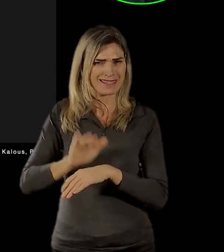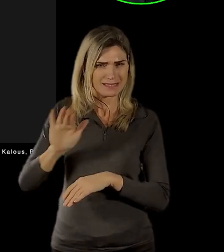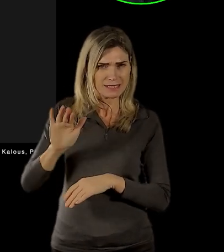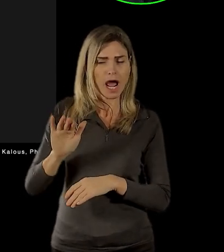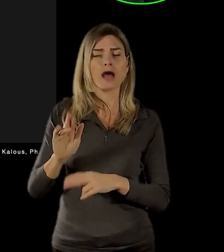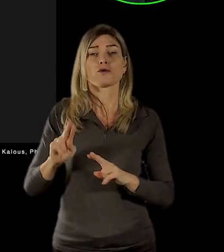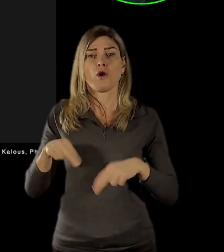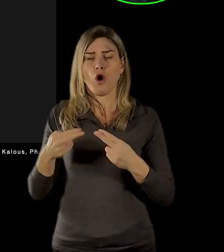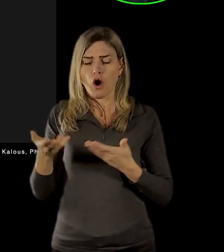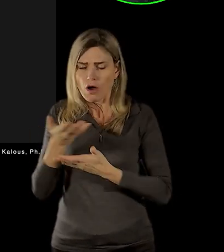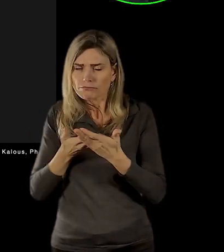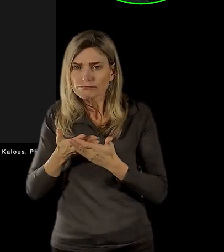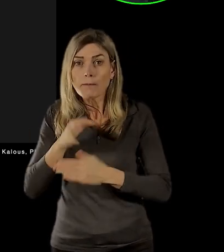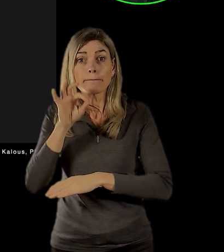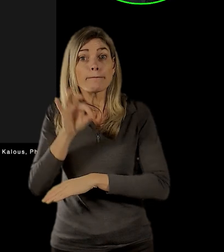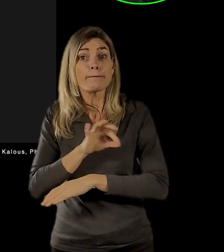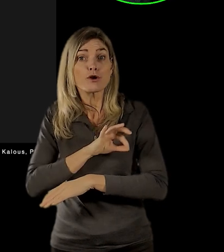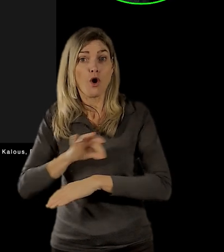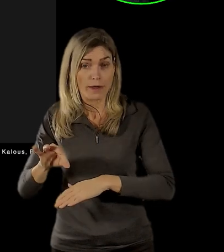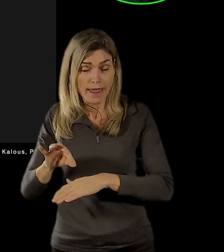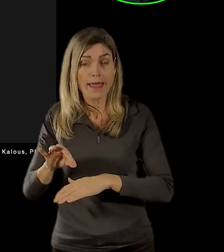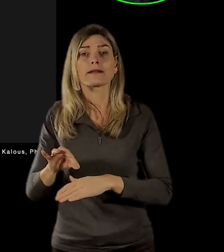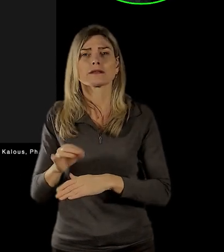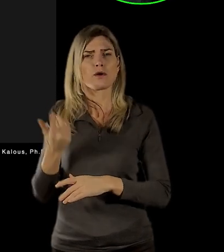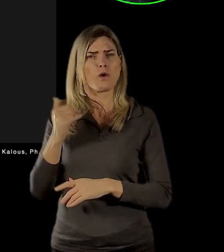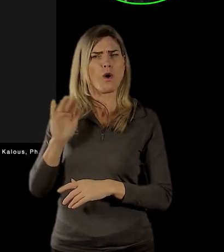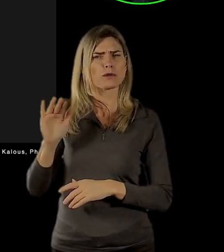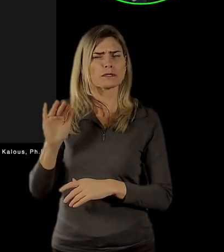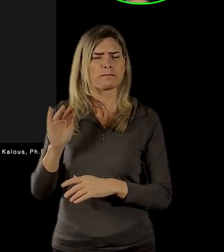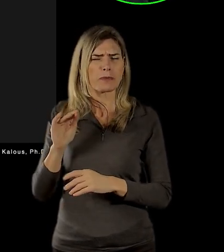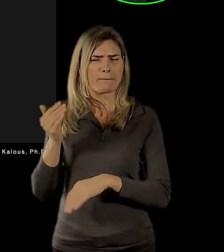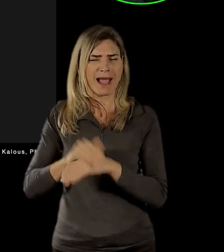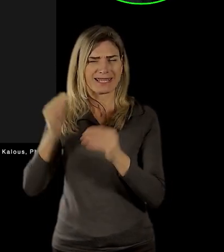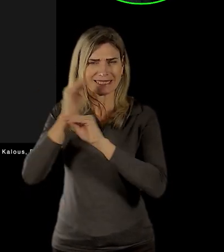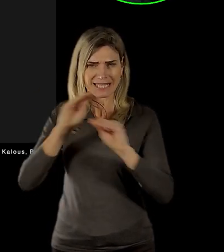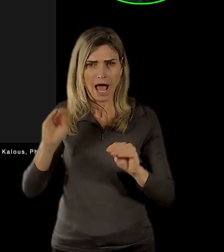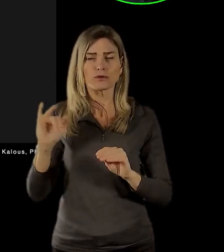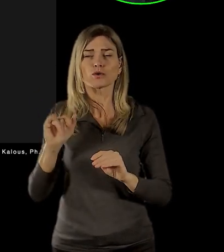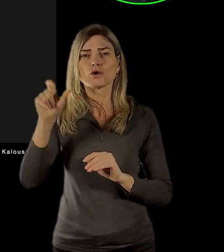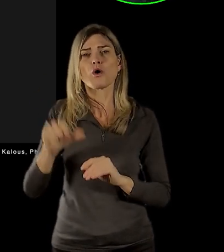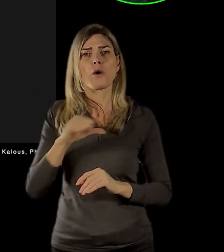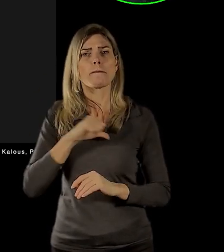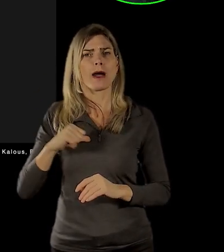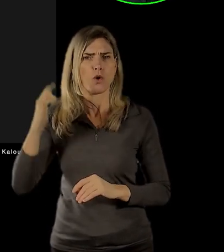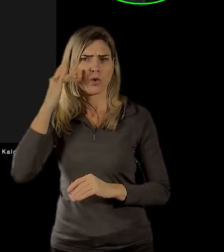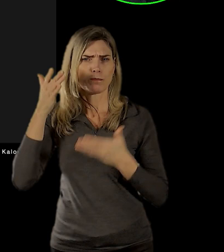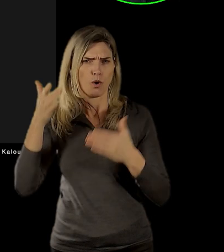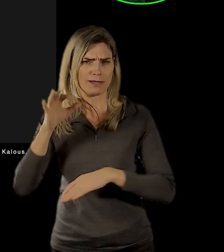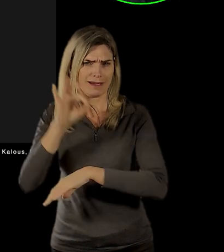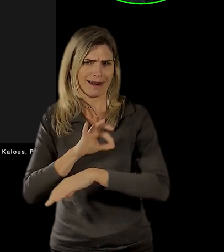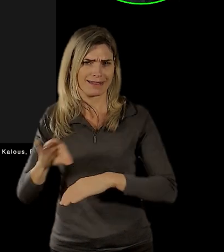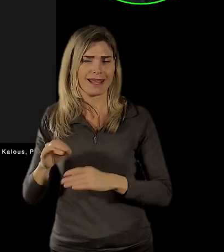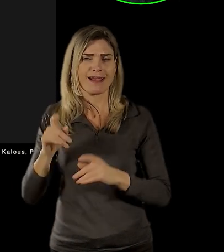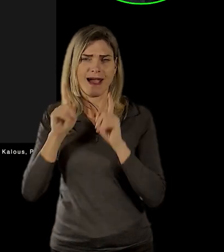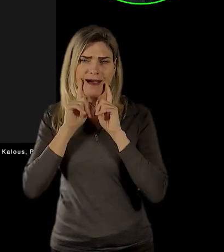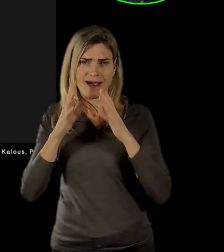schválila projekt, který na výzvu magistrátu zpracoval pan docent Hradečný a letos v